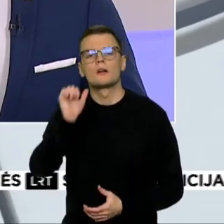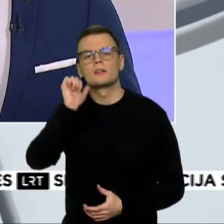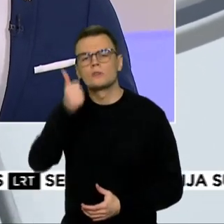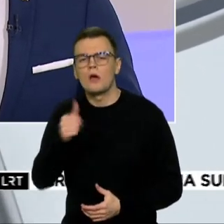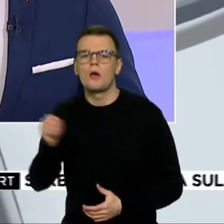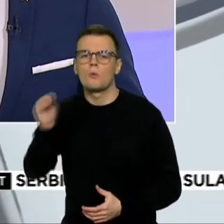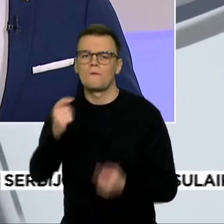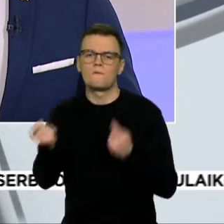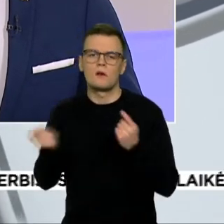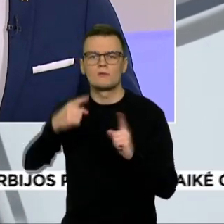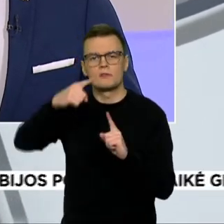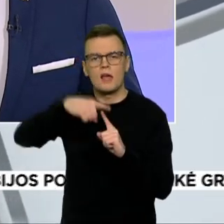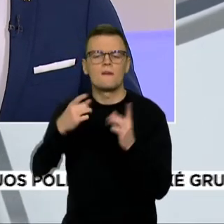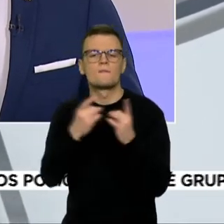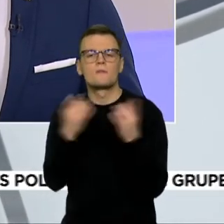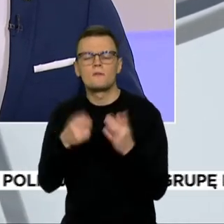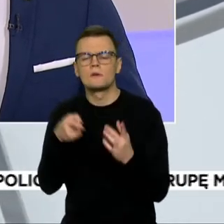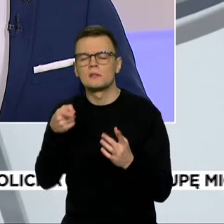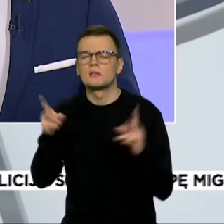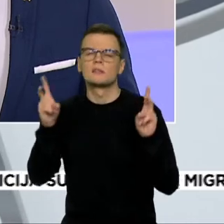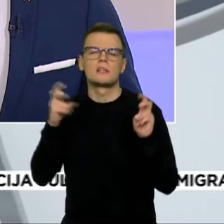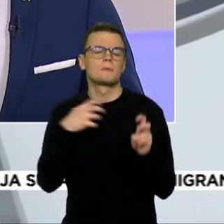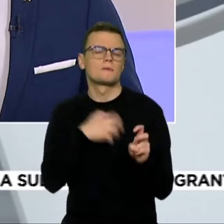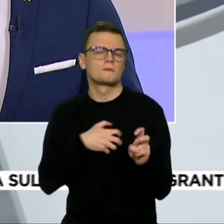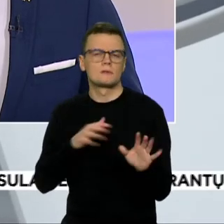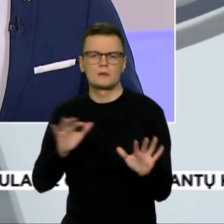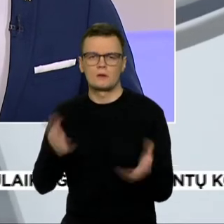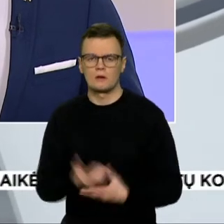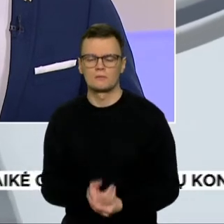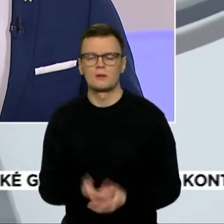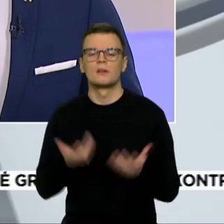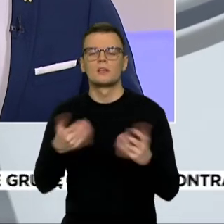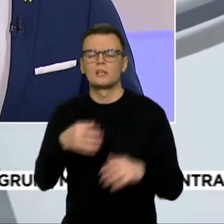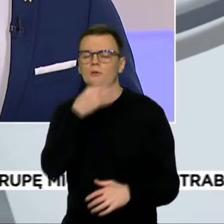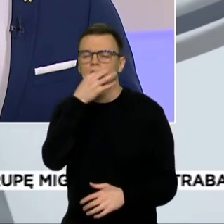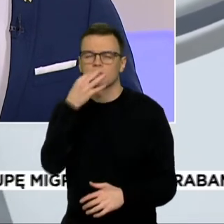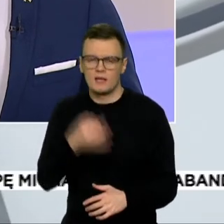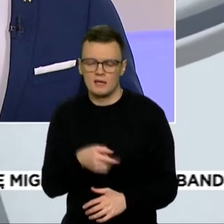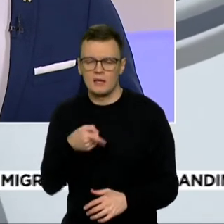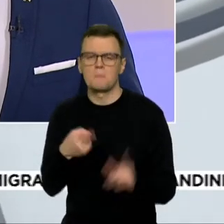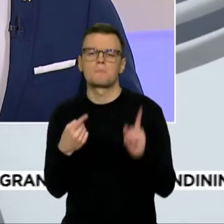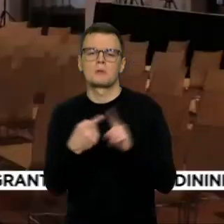kokie klausimai čia bus svarbiausia? Na, žinoma, jau be tavo minėtos energetikos krizės.